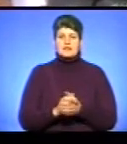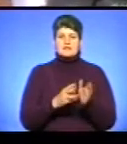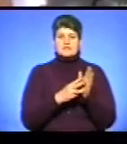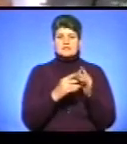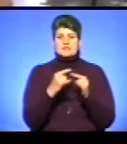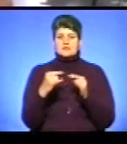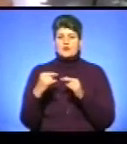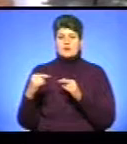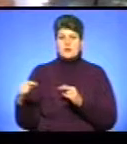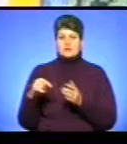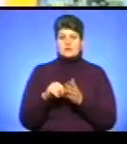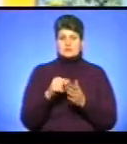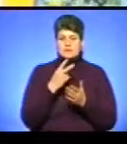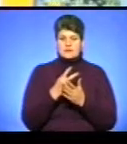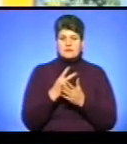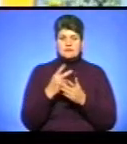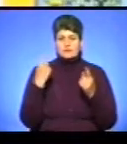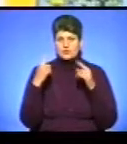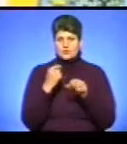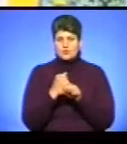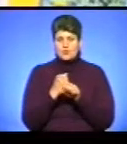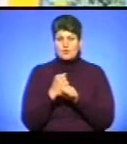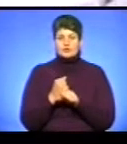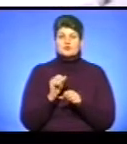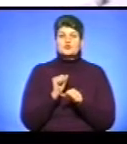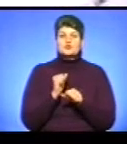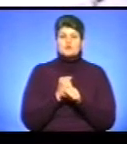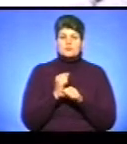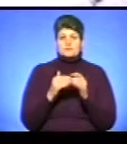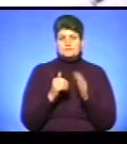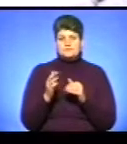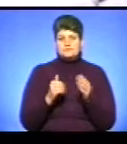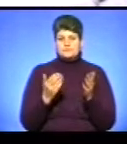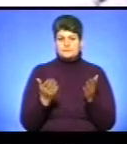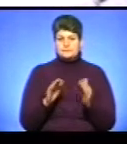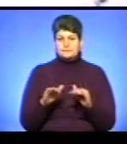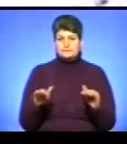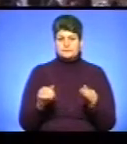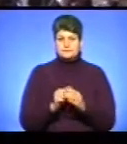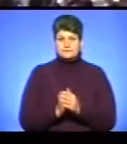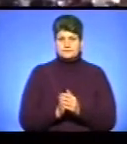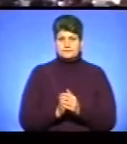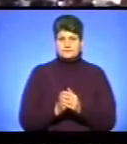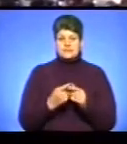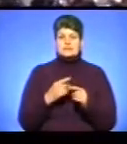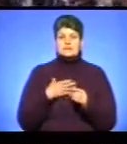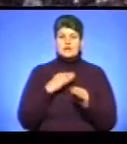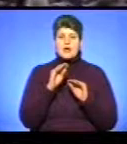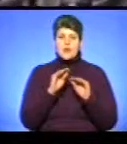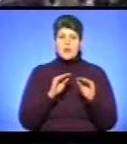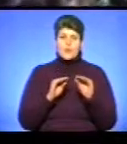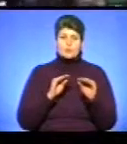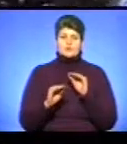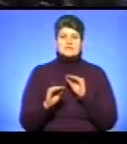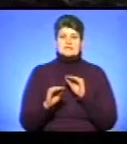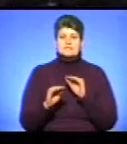учасники фестивалю представили виставку творчих робіт, які виготовили власноруч. Це моя композиція, як